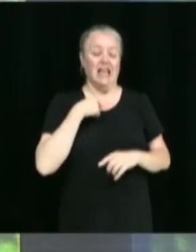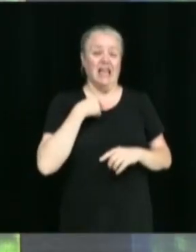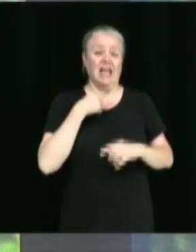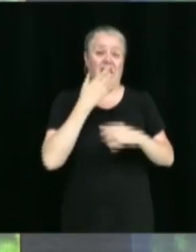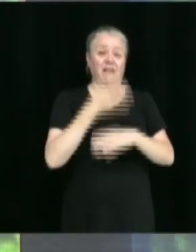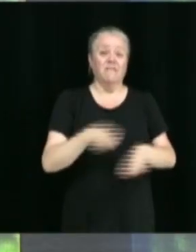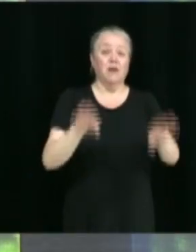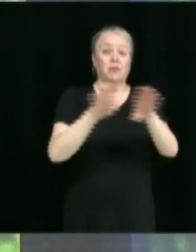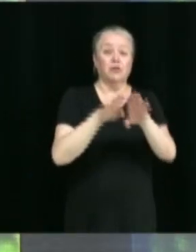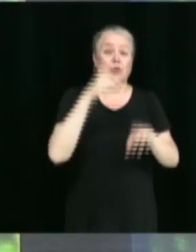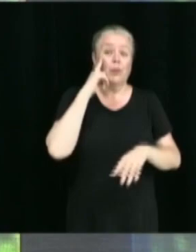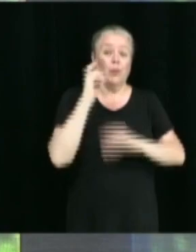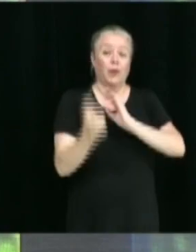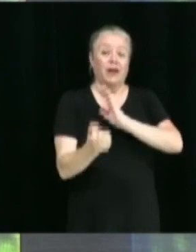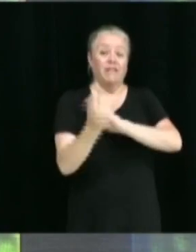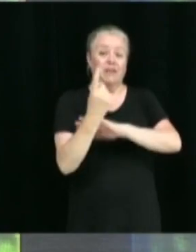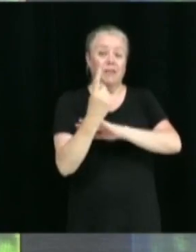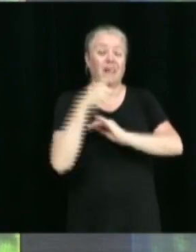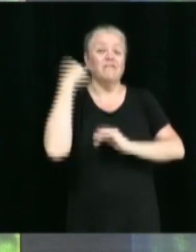VictoFest.